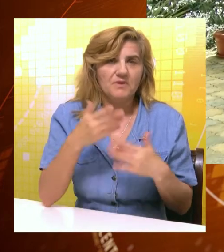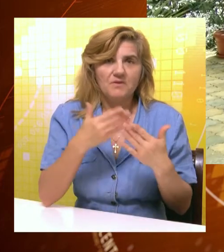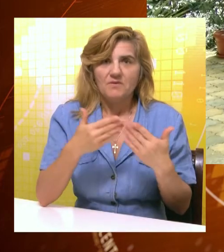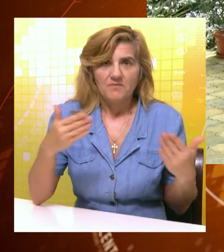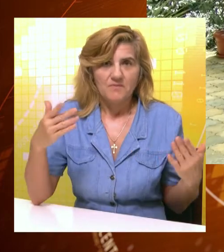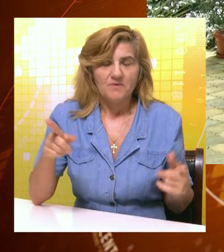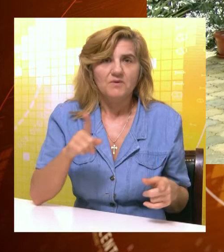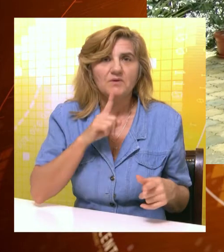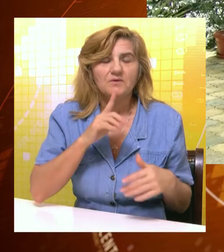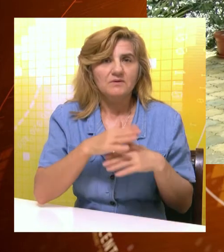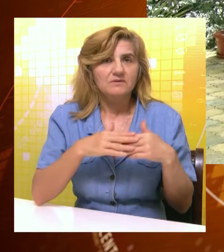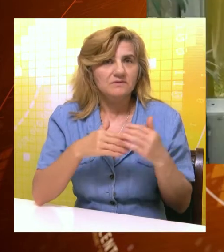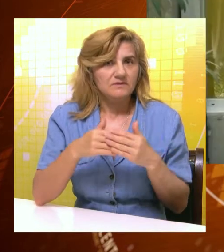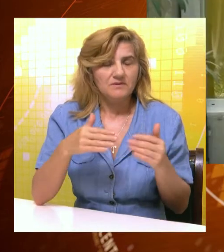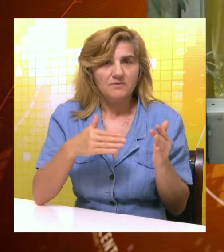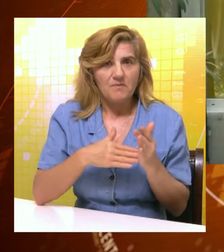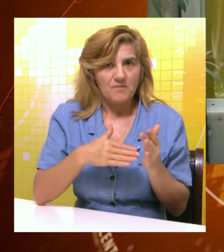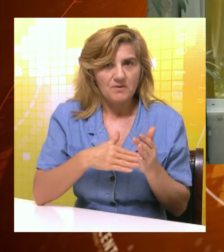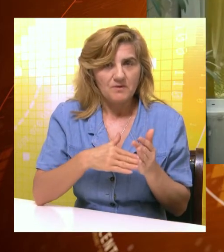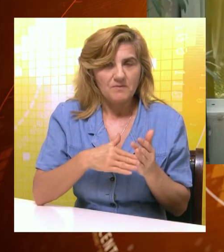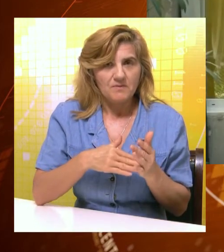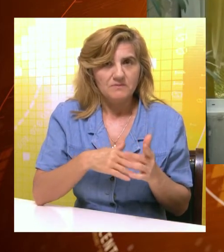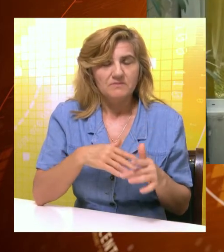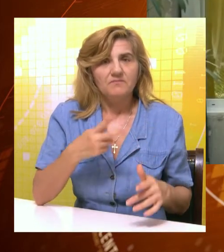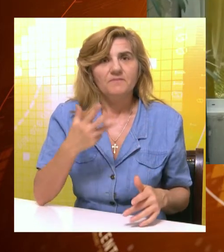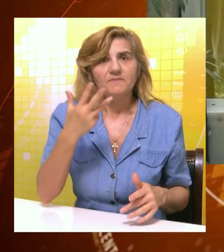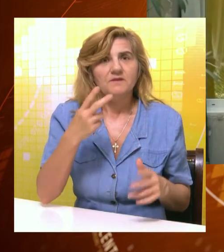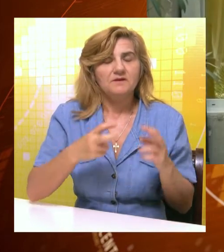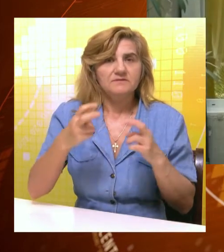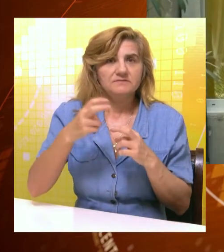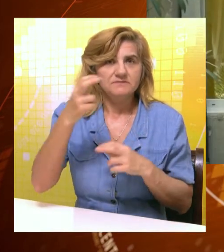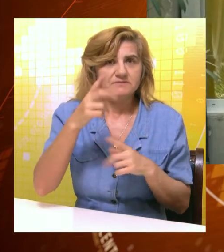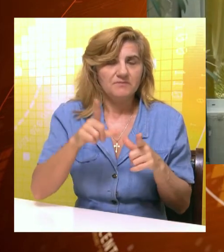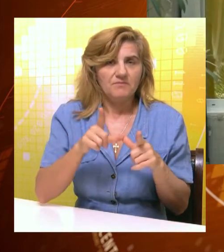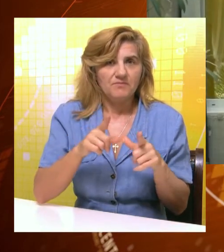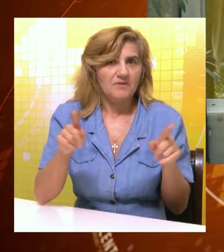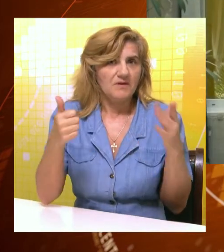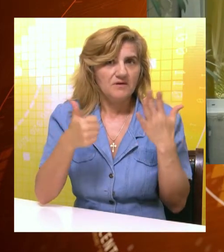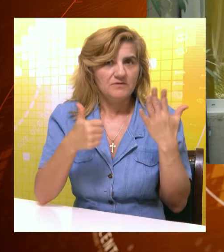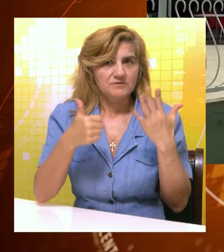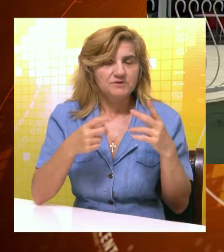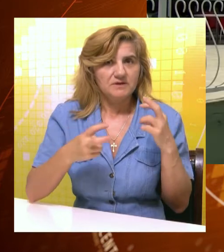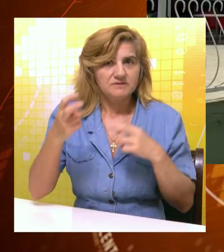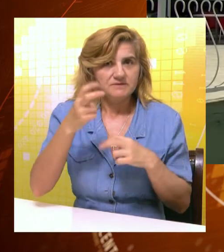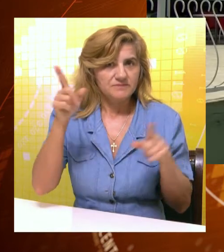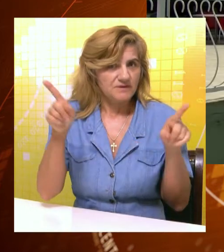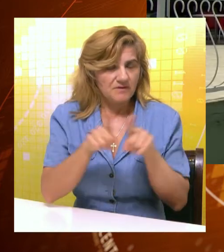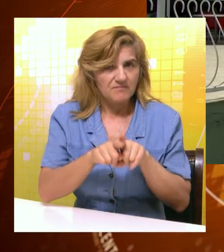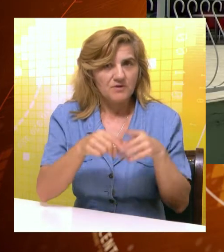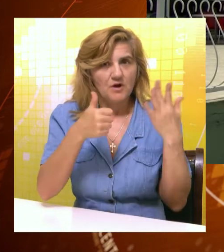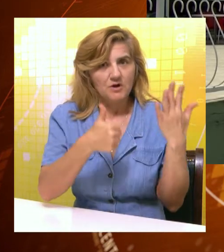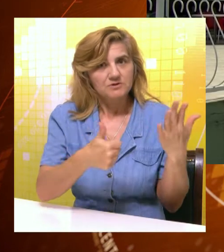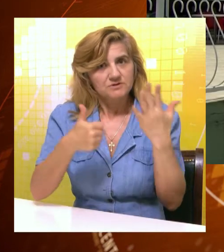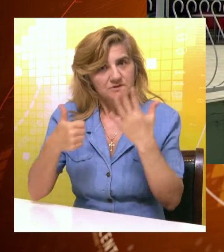najsavremeniji način koji će zadovoljiti potrebe korisnika. Kapacitet četvrtog sprata će biti identičan kao i na šestom spratu, što znači